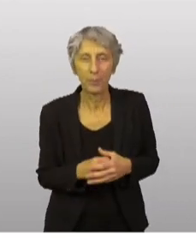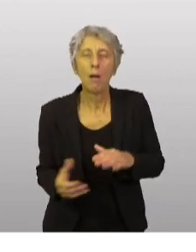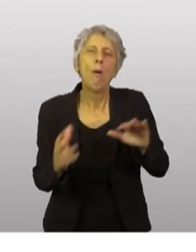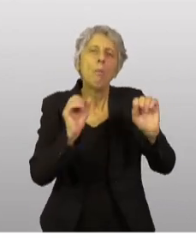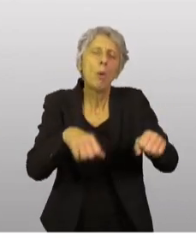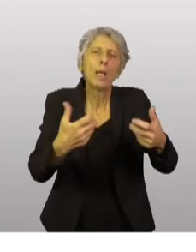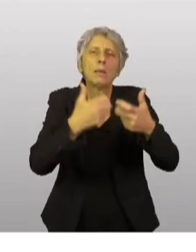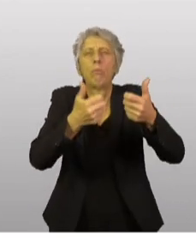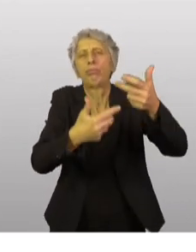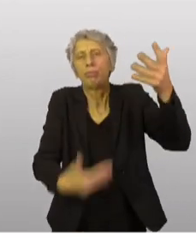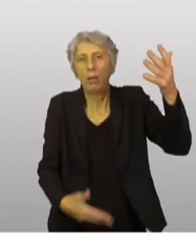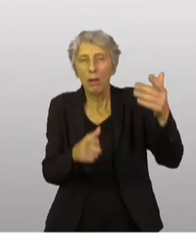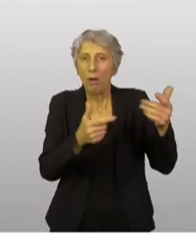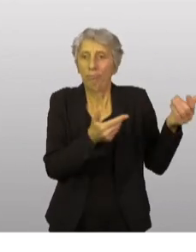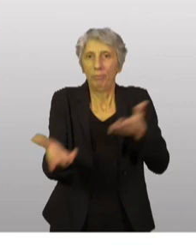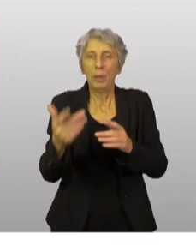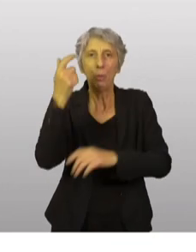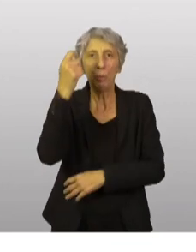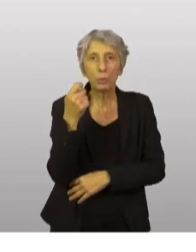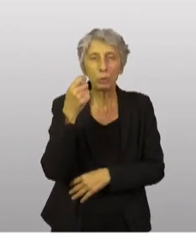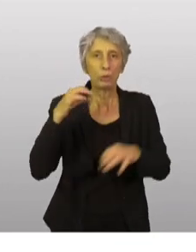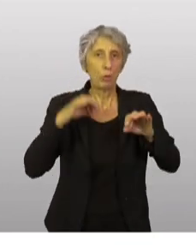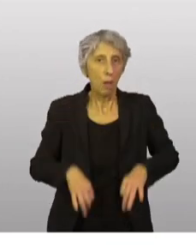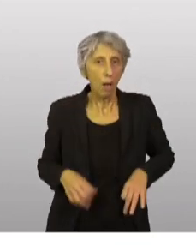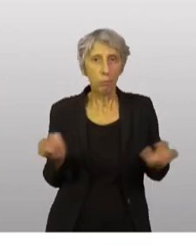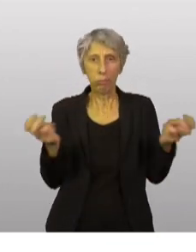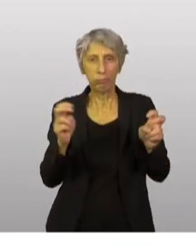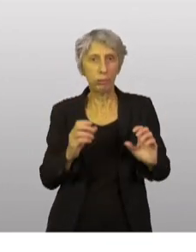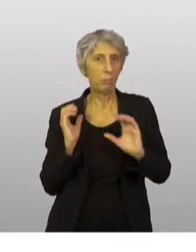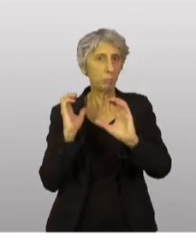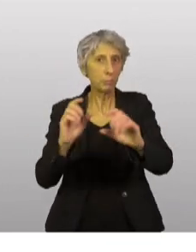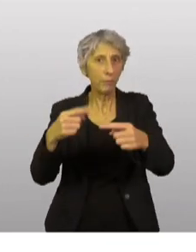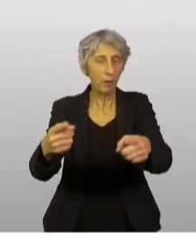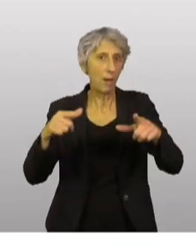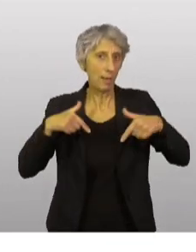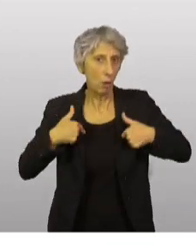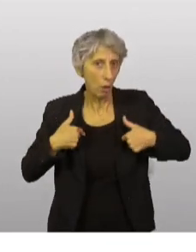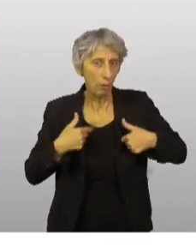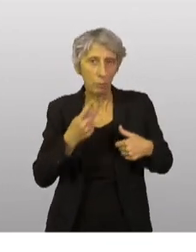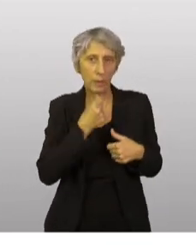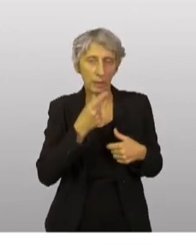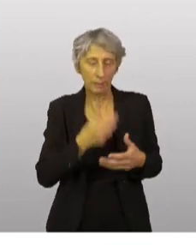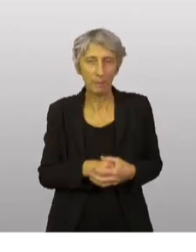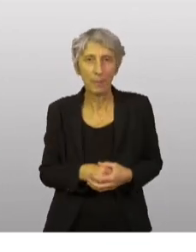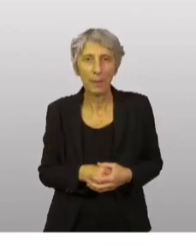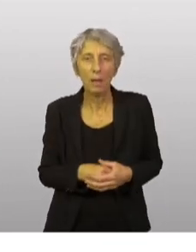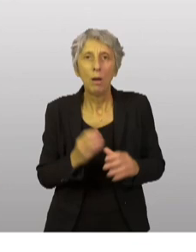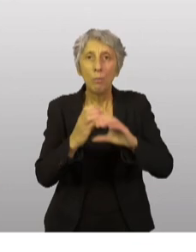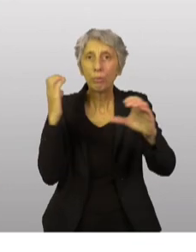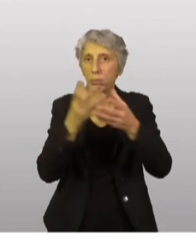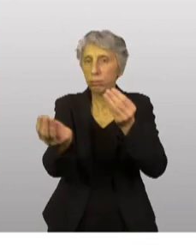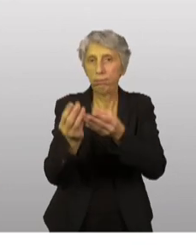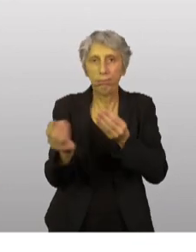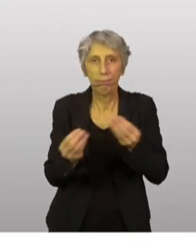multiplier les éléments, des bus scolaires pour que les enfants puissent se rendre plus aisément à l'école. Beaucoup de bus ont